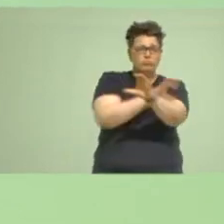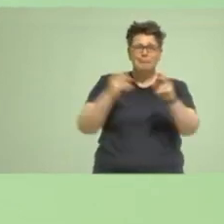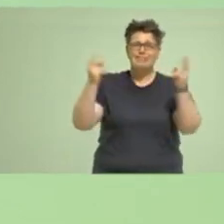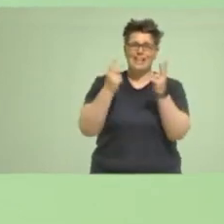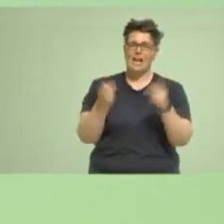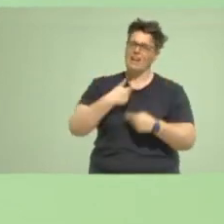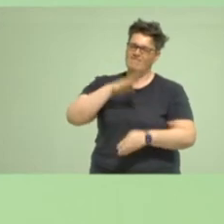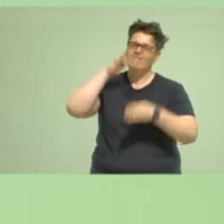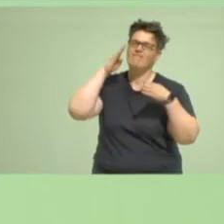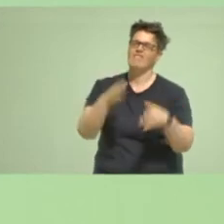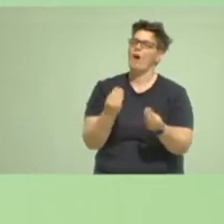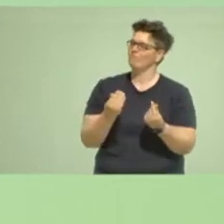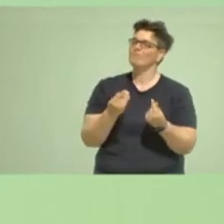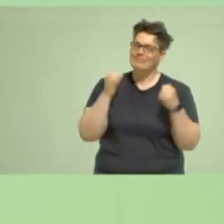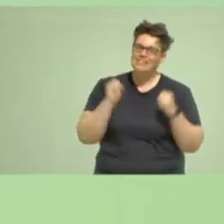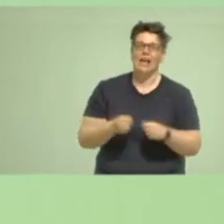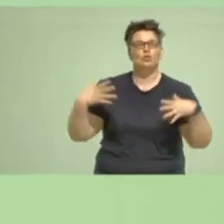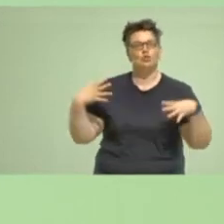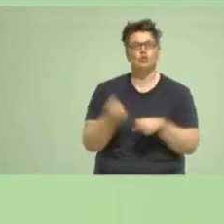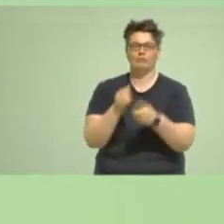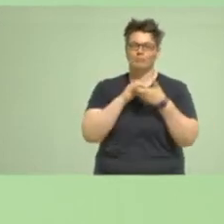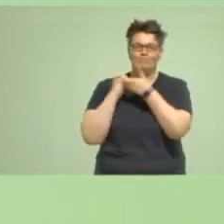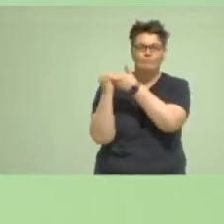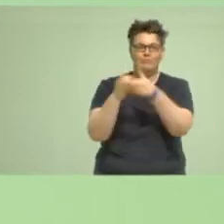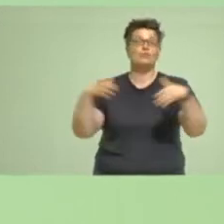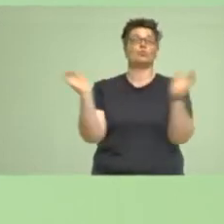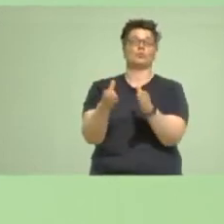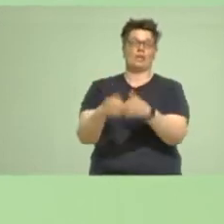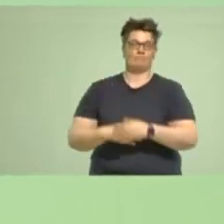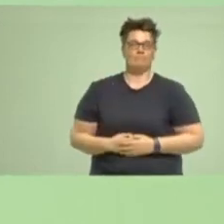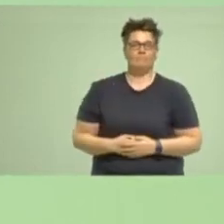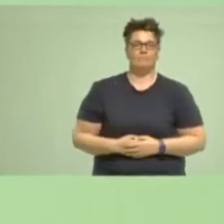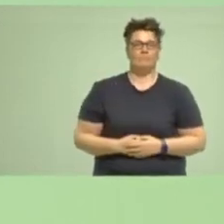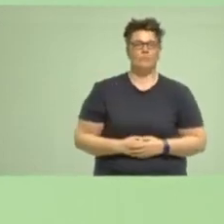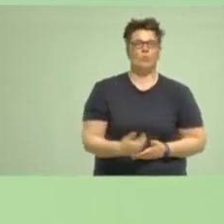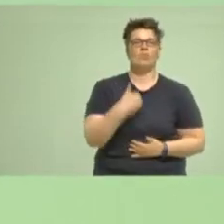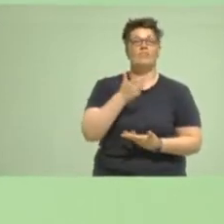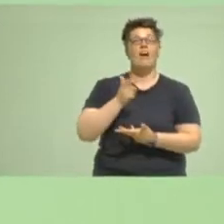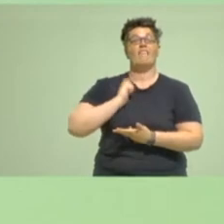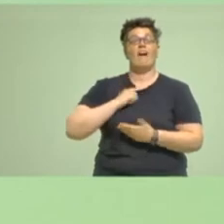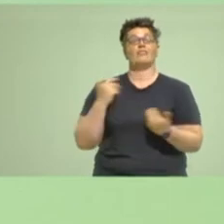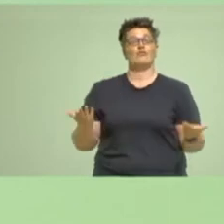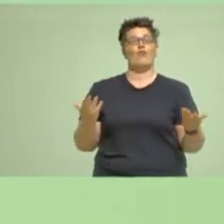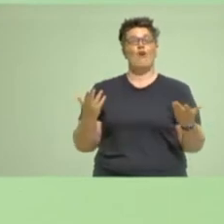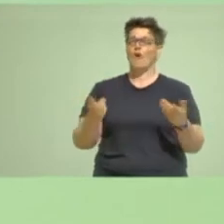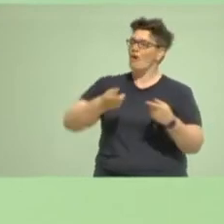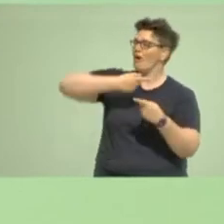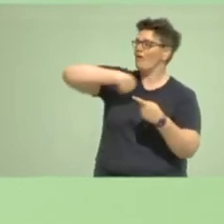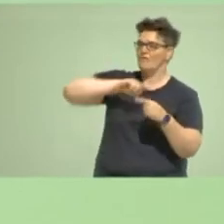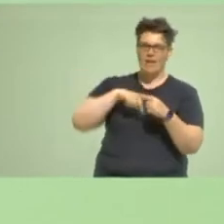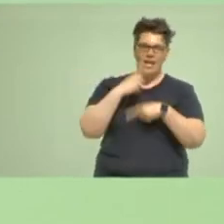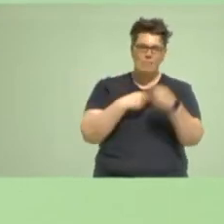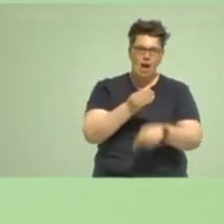gemeinsam schaffen können. Und ich habe die Erwartung, dass wir uns gegenseitig immer wieder daran